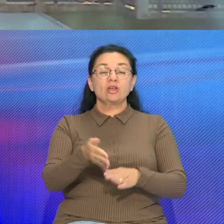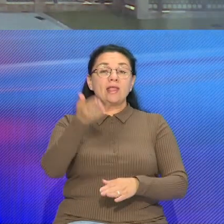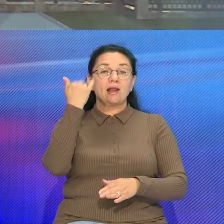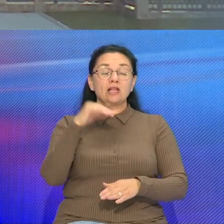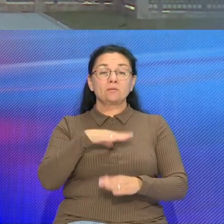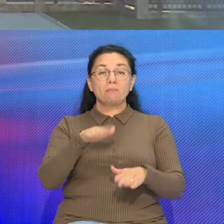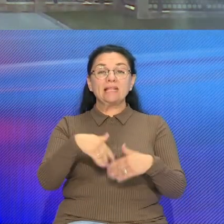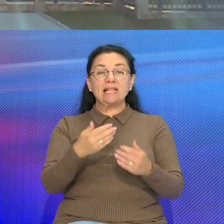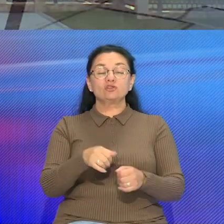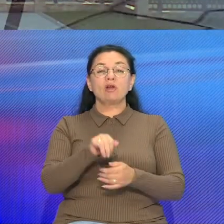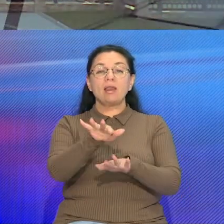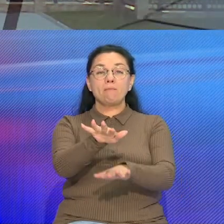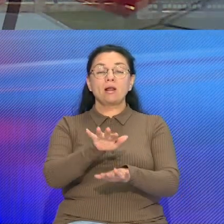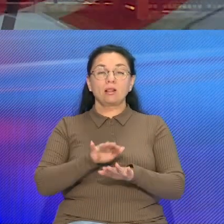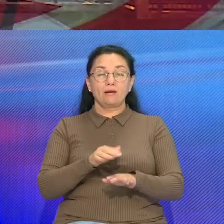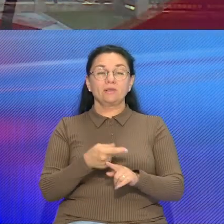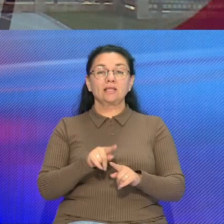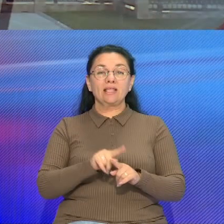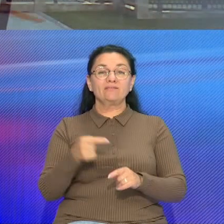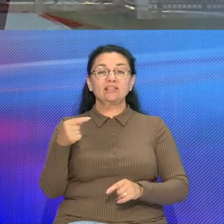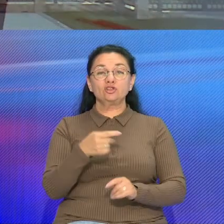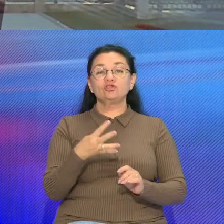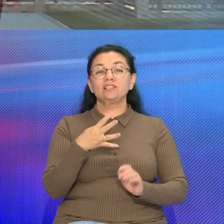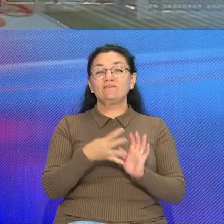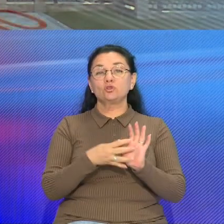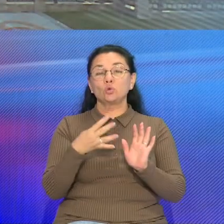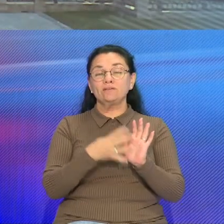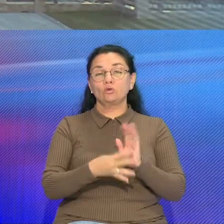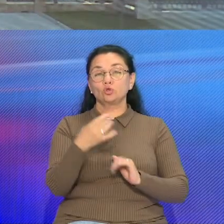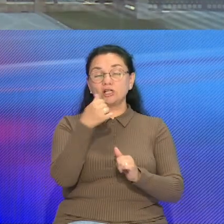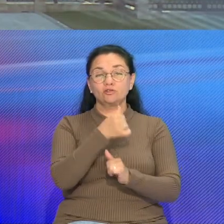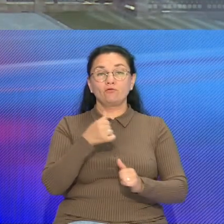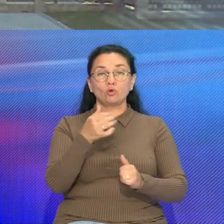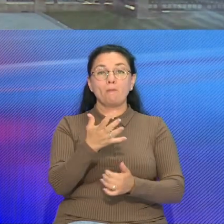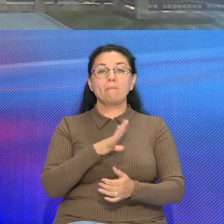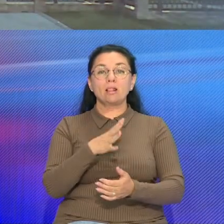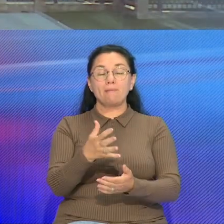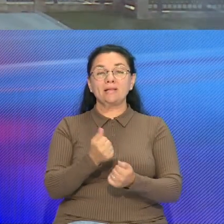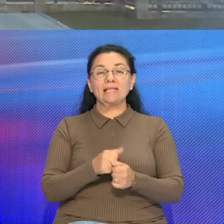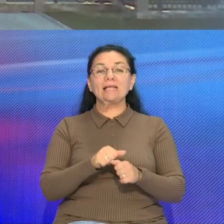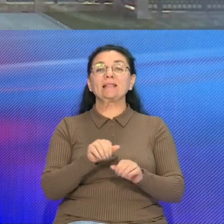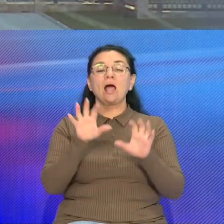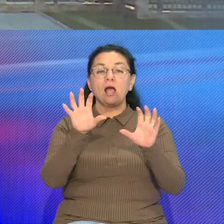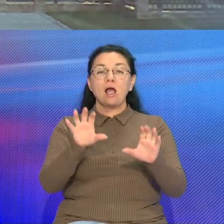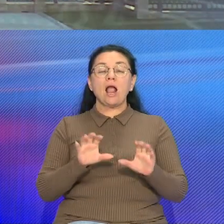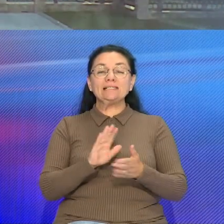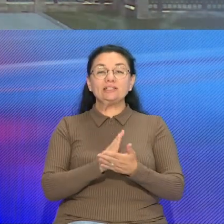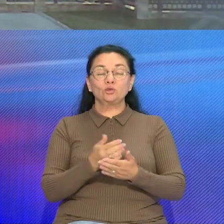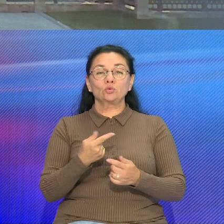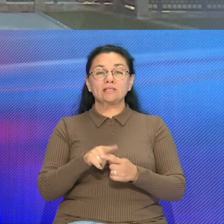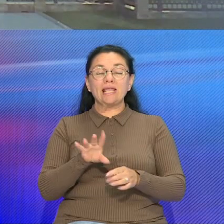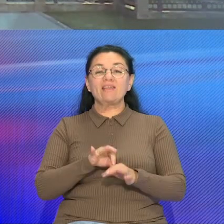парламенту, Верховному Совету В 1994 году была принята Конституция и в першиню истории Беларуси